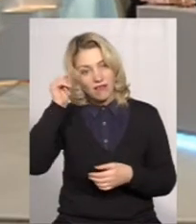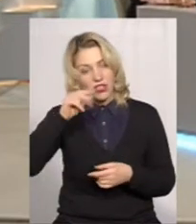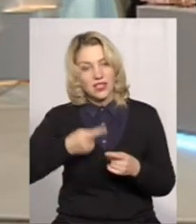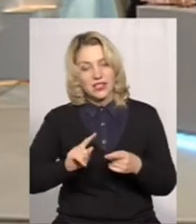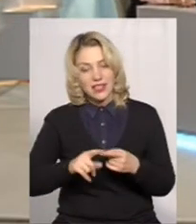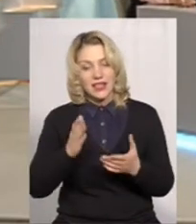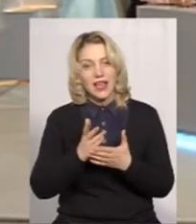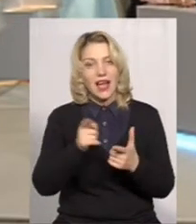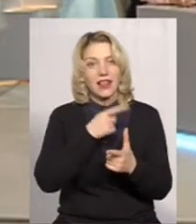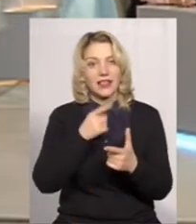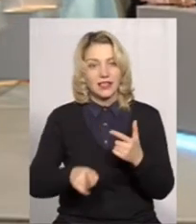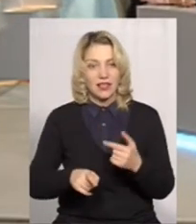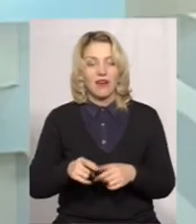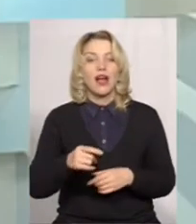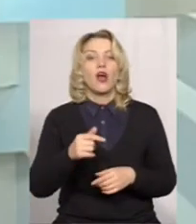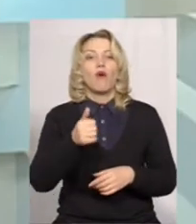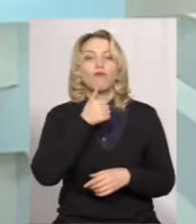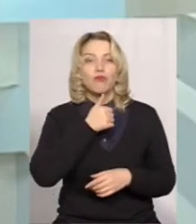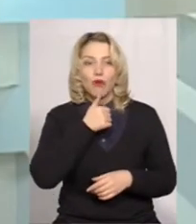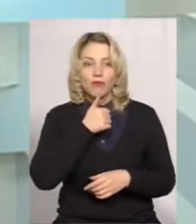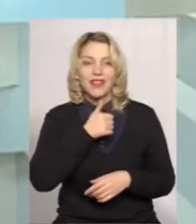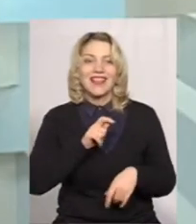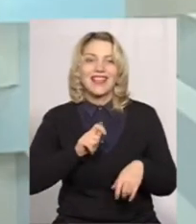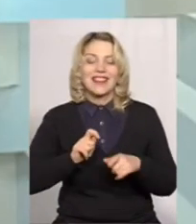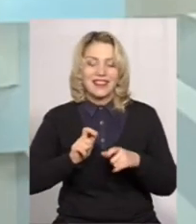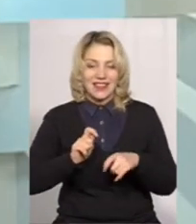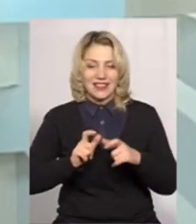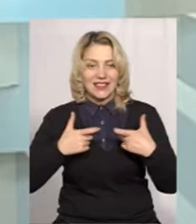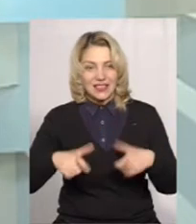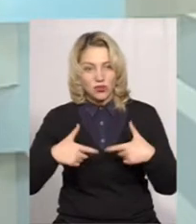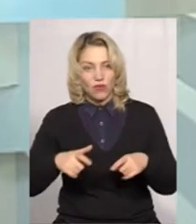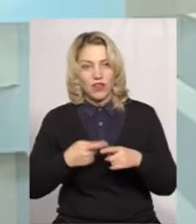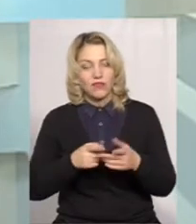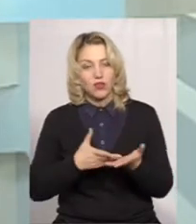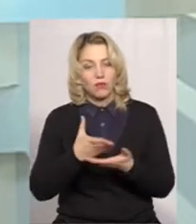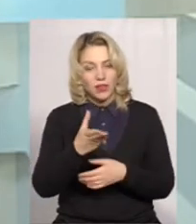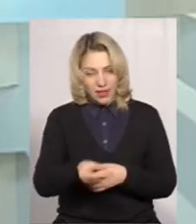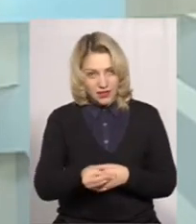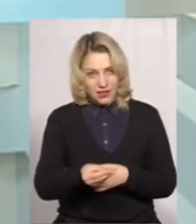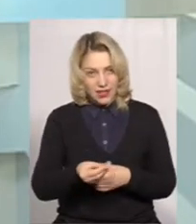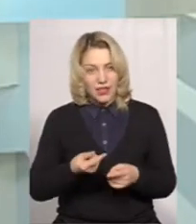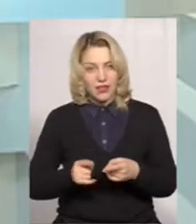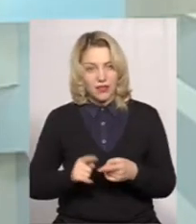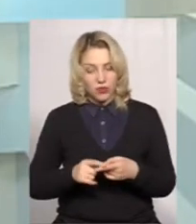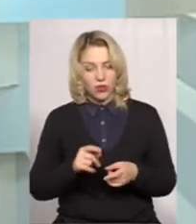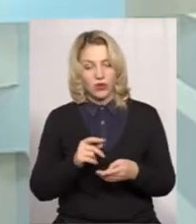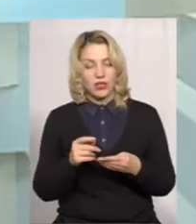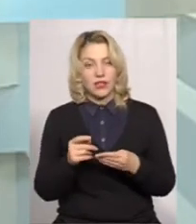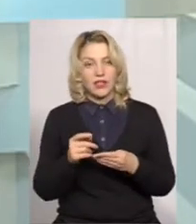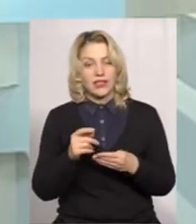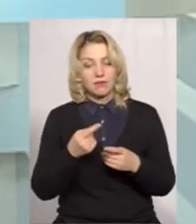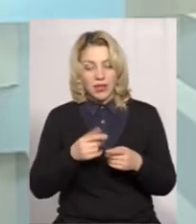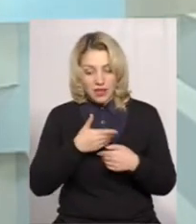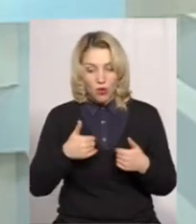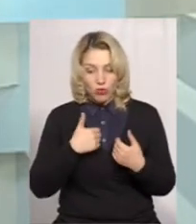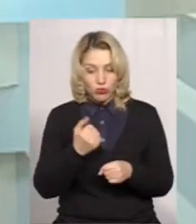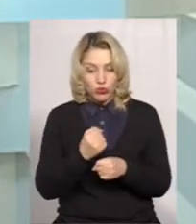альтернатива. Пробне тестування, воно платне, воно відбувається за кошти фізичних осіб. Ми хочемо зробити